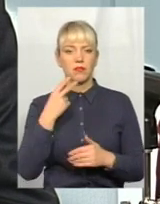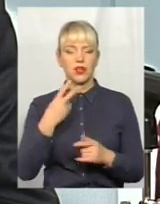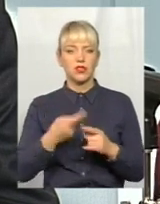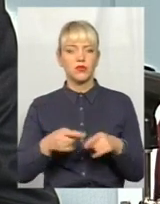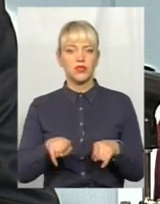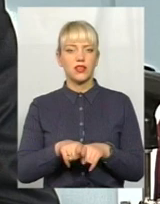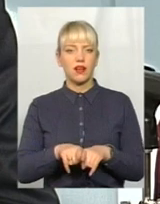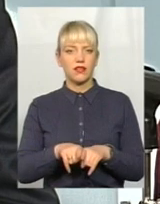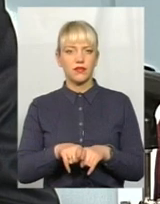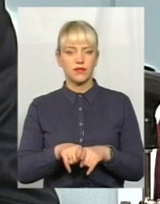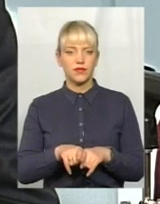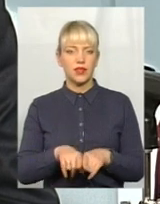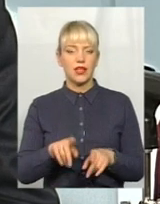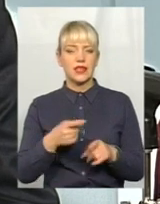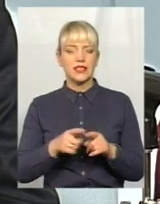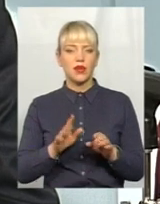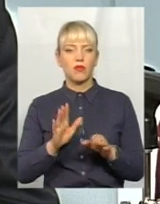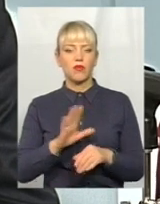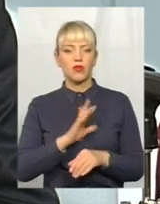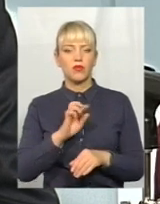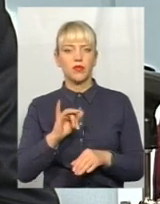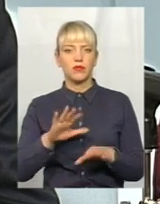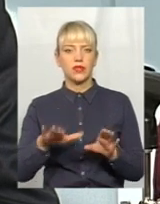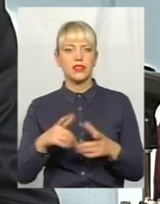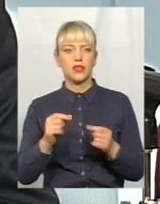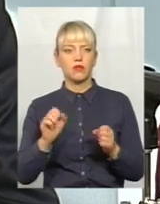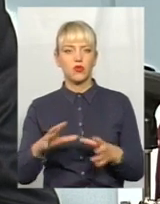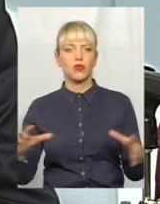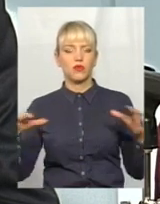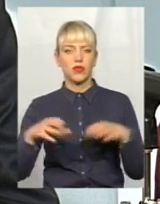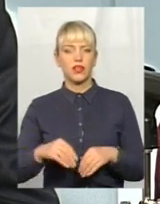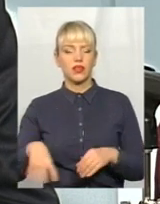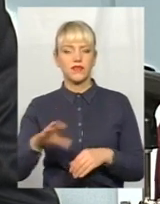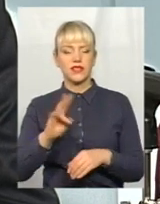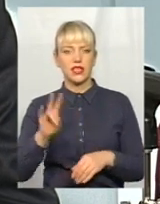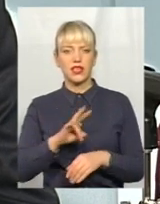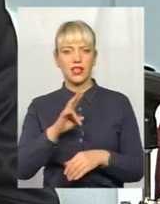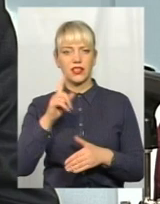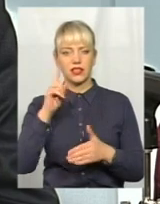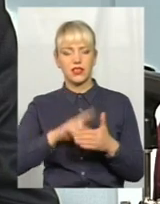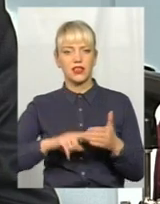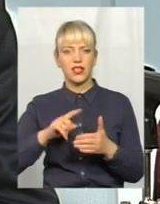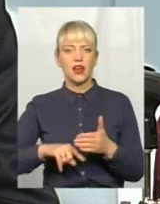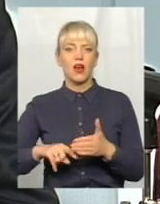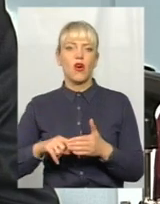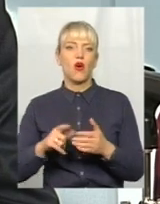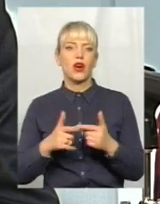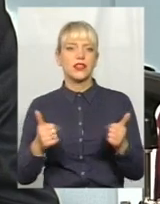так, щоб це було місце, де можуть об'єднатися всі релігійні організації, незалежно від віросповідання.